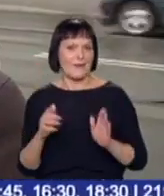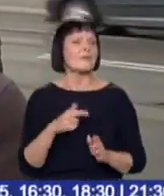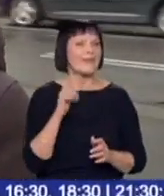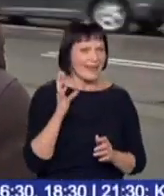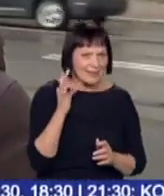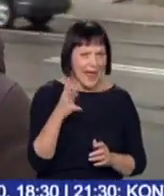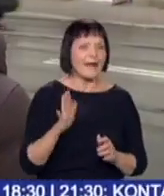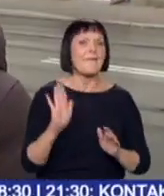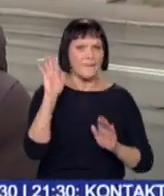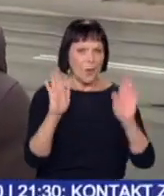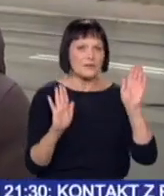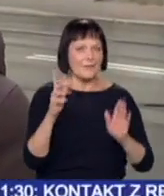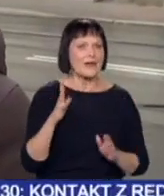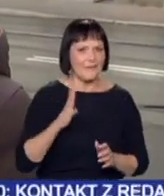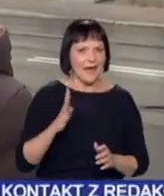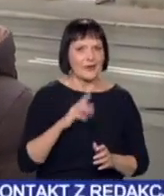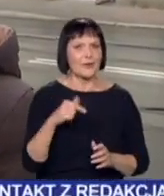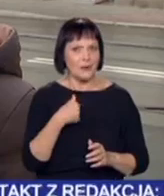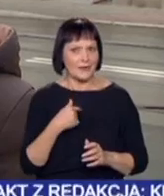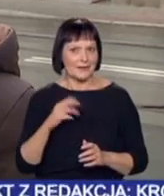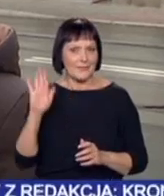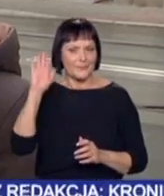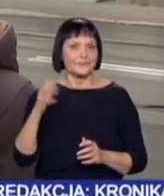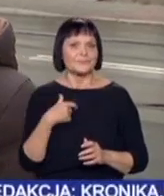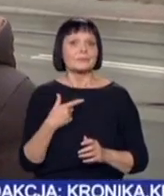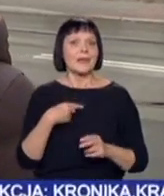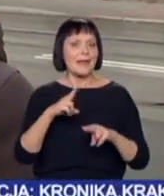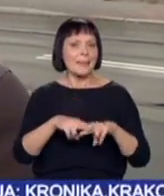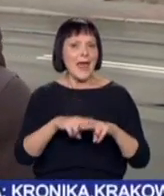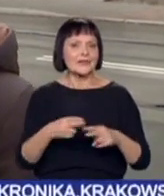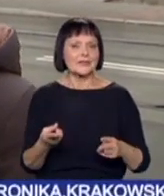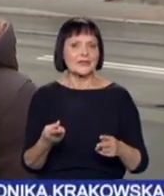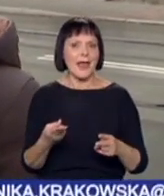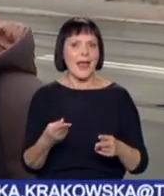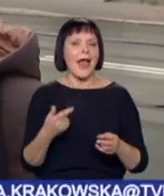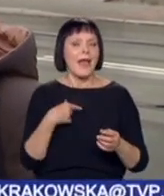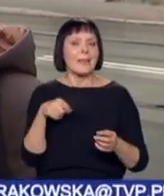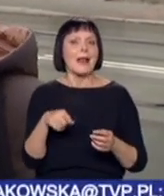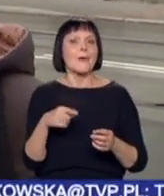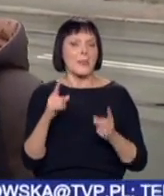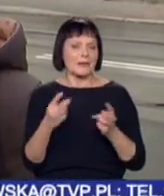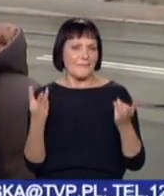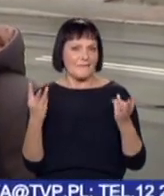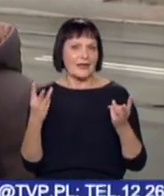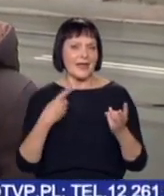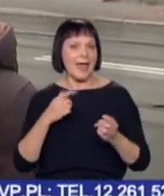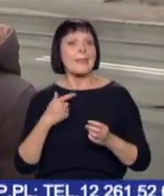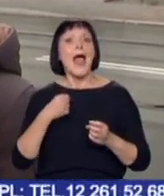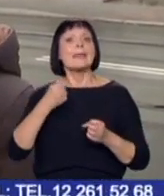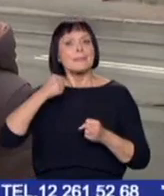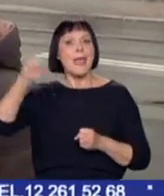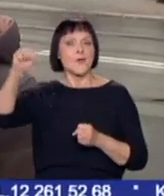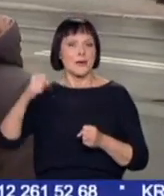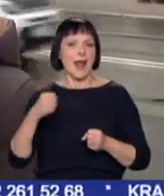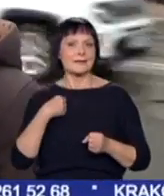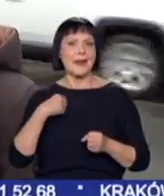warto na nie pójść i zagłosować. To jest nasze jedyne narzędzie. Może nie jedyne, ale jedno z najważniejszych w demokratycznym kraju.